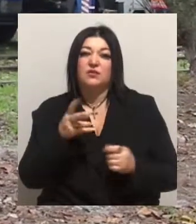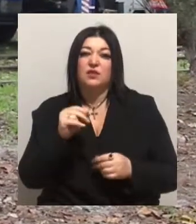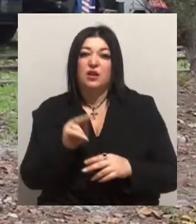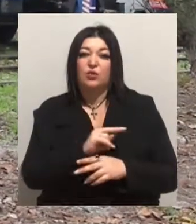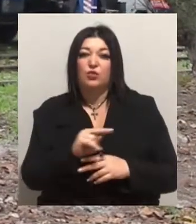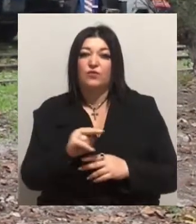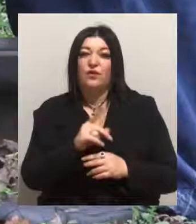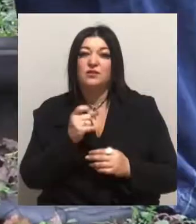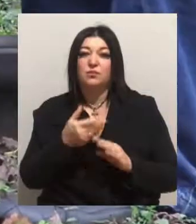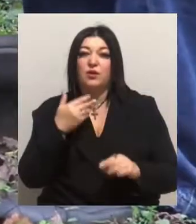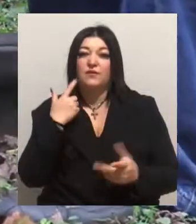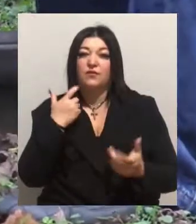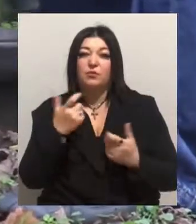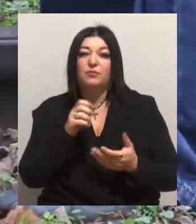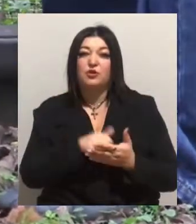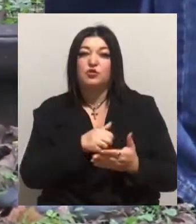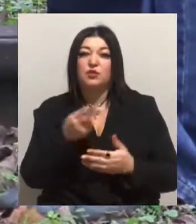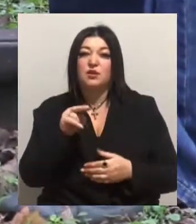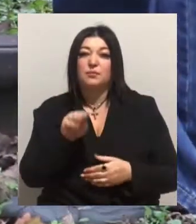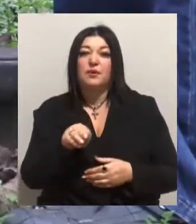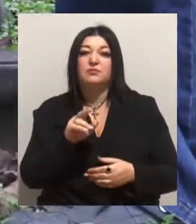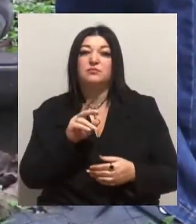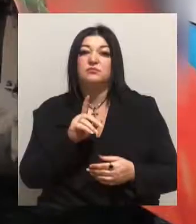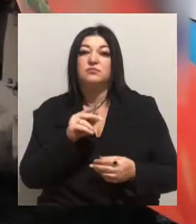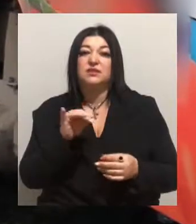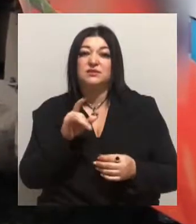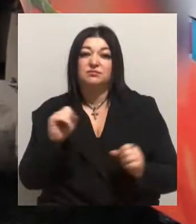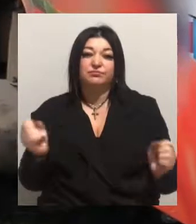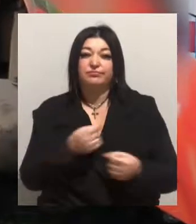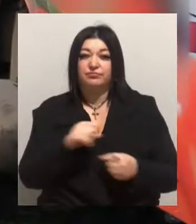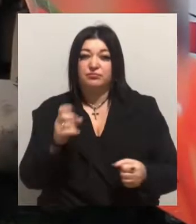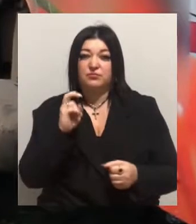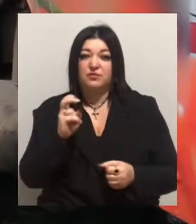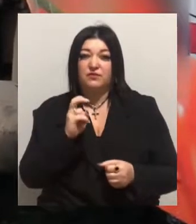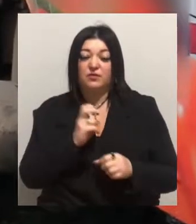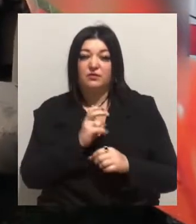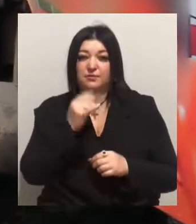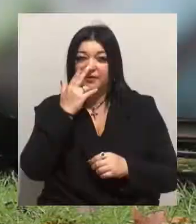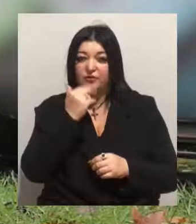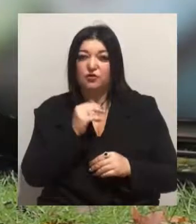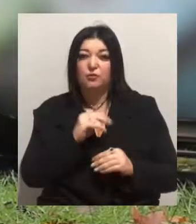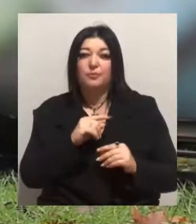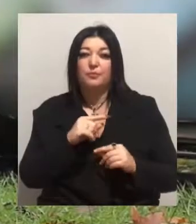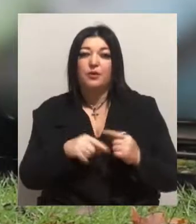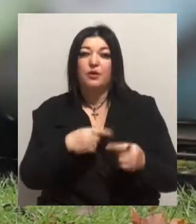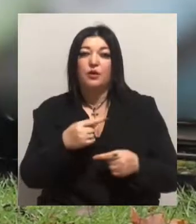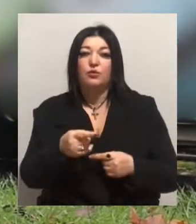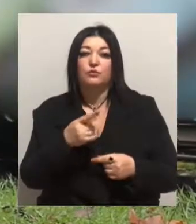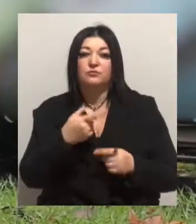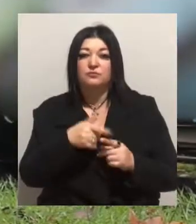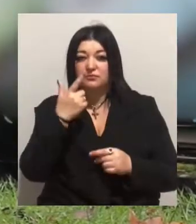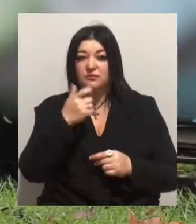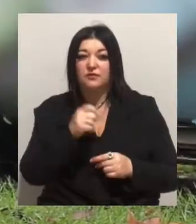інформацію, причину ДТП стало перевищення швидкості при проходженні трамваєм стрілочного переходу. Про це повідомили в Одеському міськ